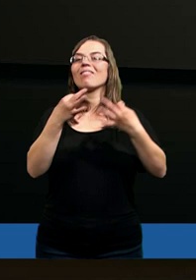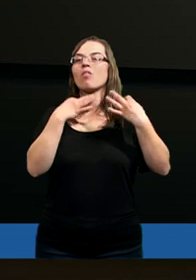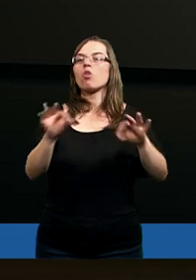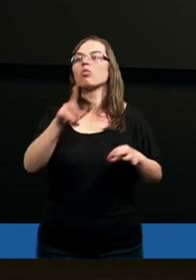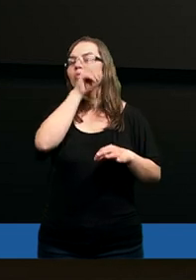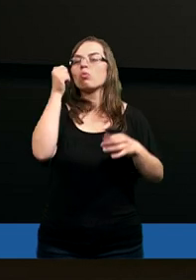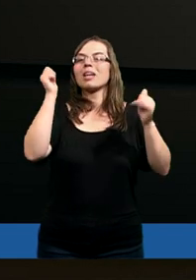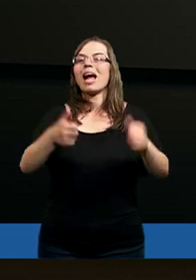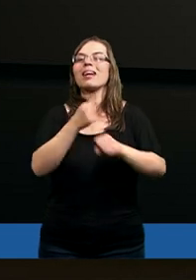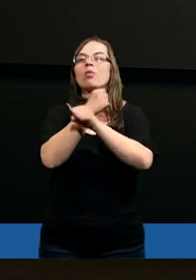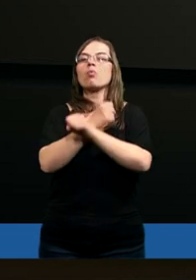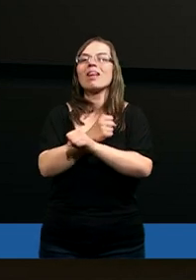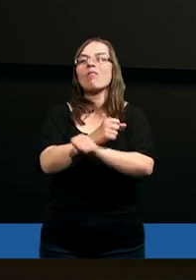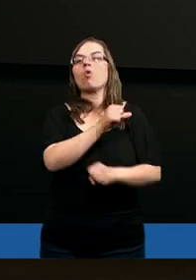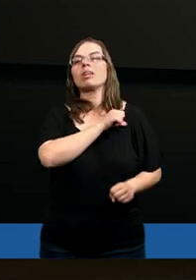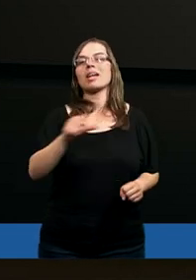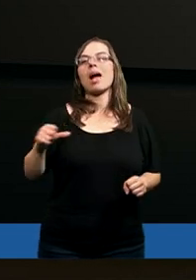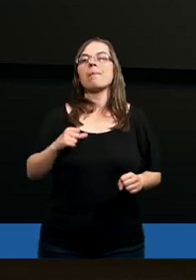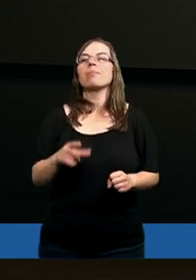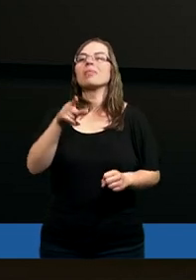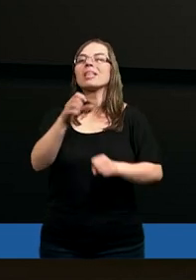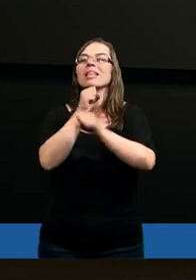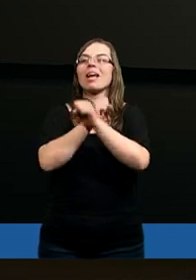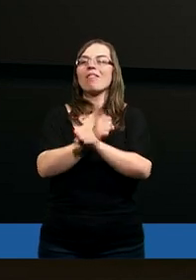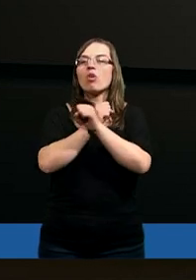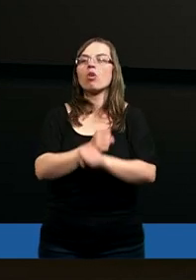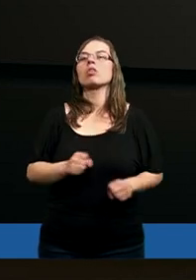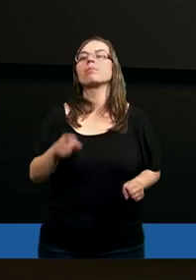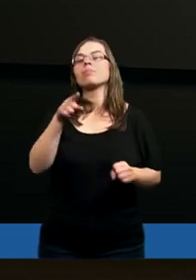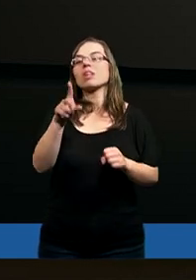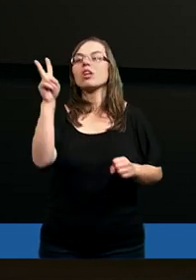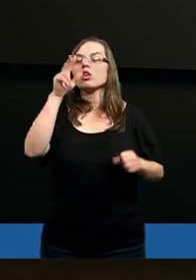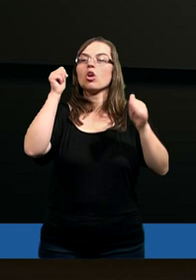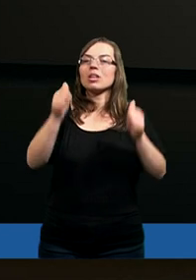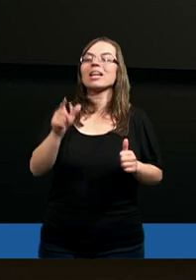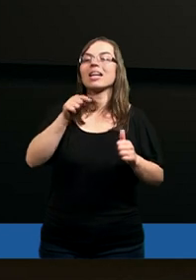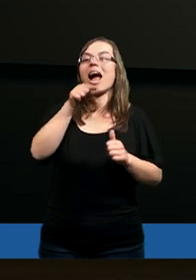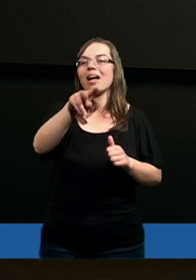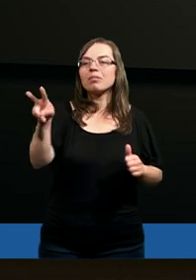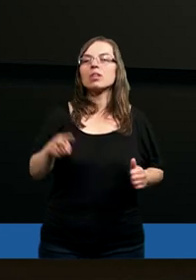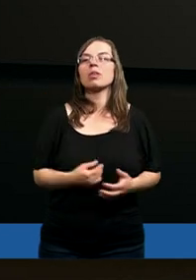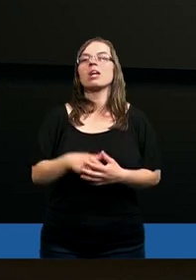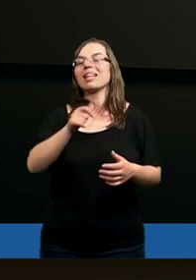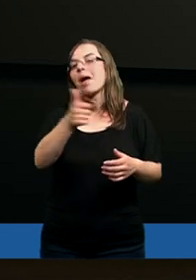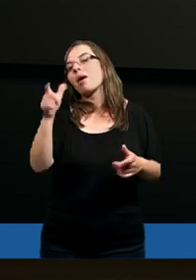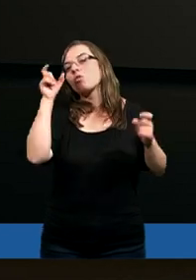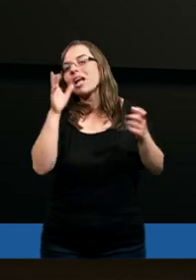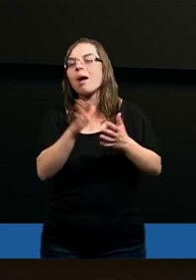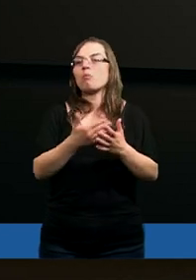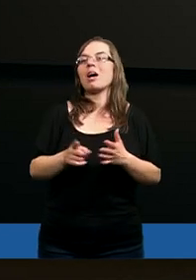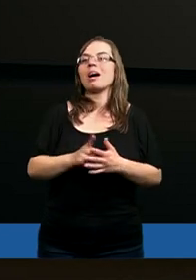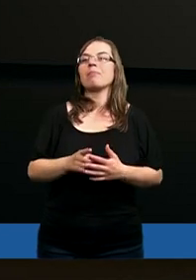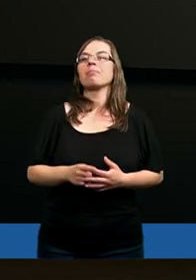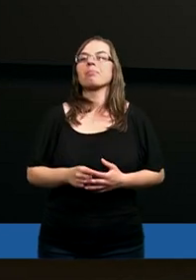Ludzie stają się niewolnikami złych rzeczy. Właściwie niewolnikami kogoś, kto stoi za niemoralnością, czyli samego diabła.